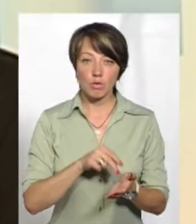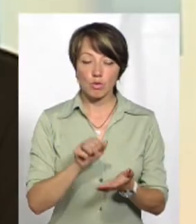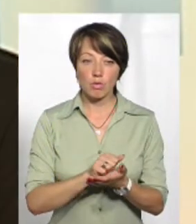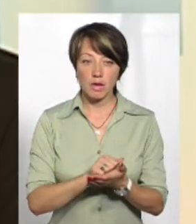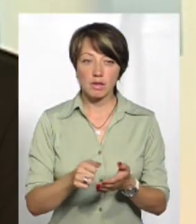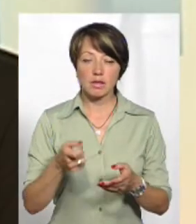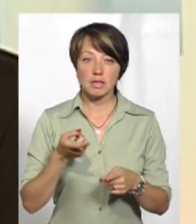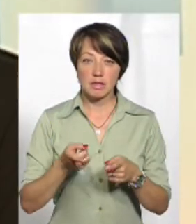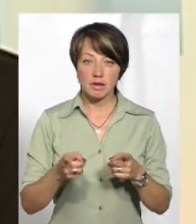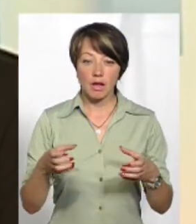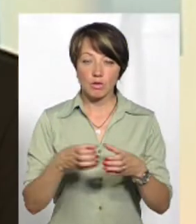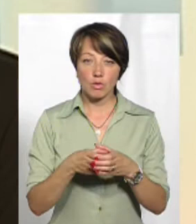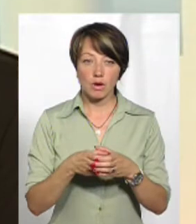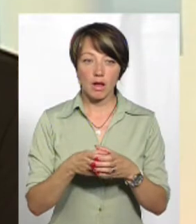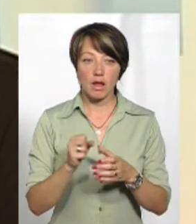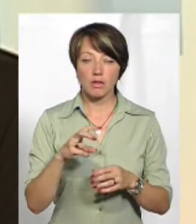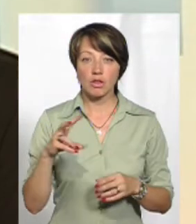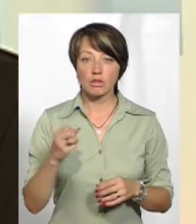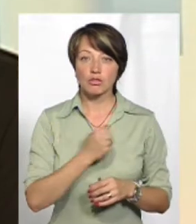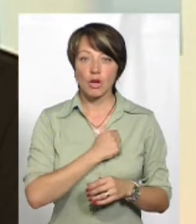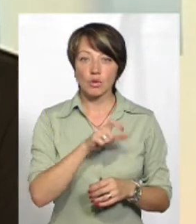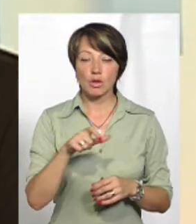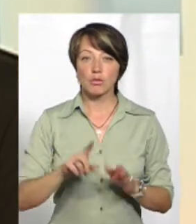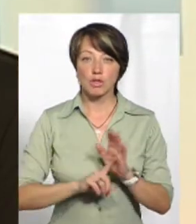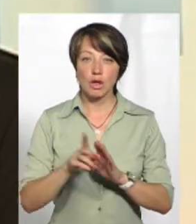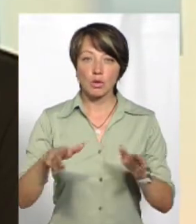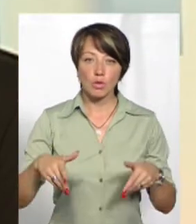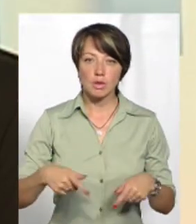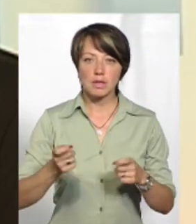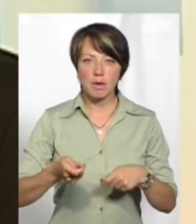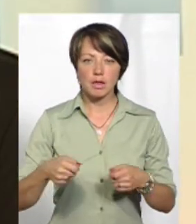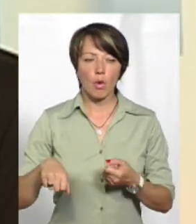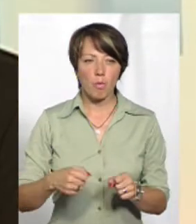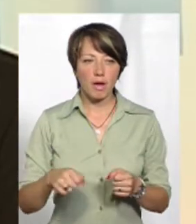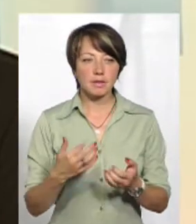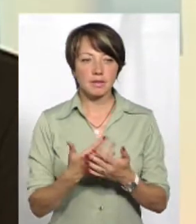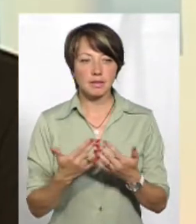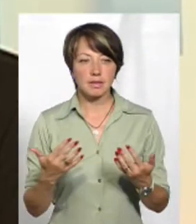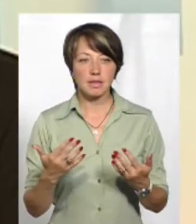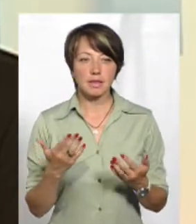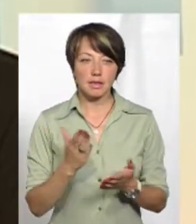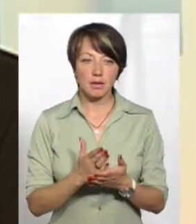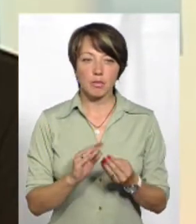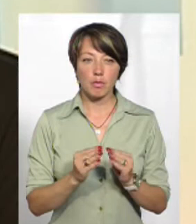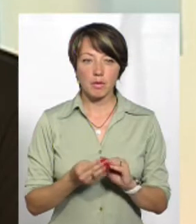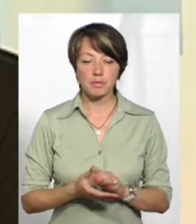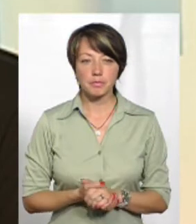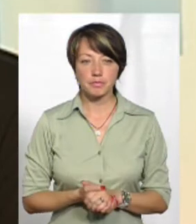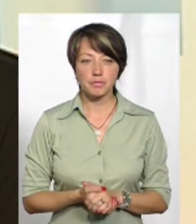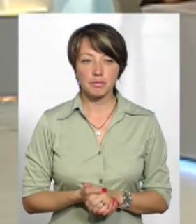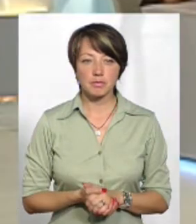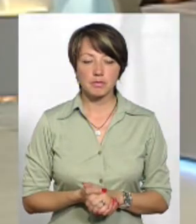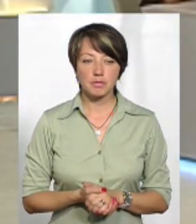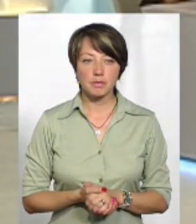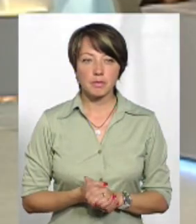документу, що ви відносите до цієї категорії, але, на жаль, людей починається городи, сапати, копати, і ось тут є трошки проблеми. Ясно.